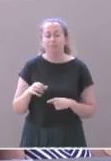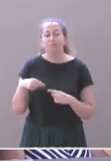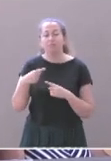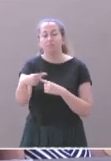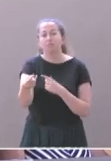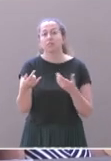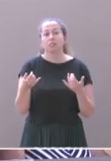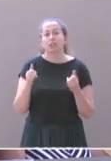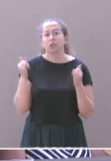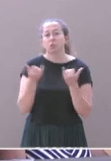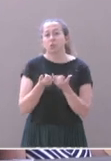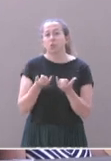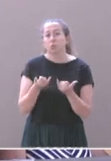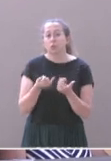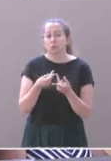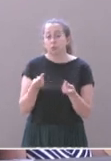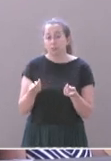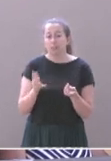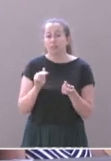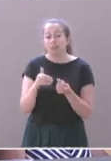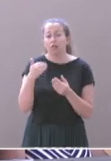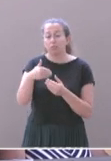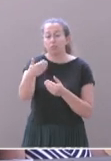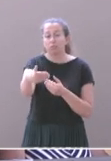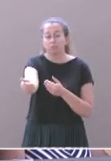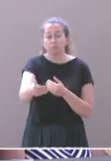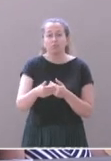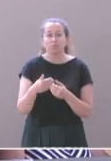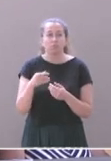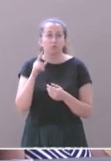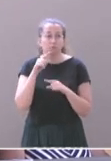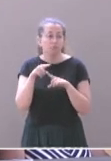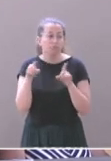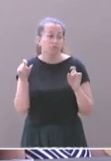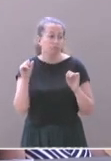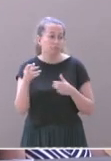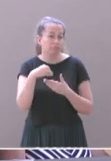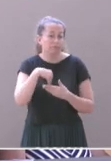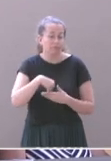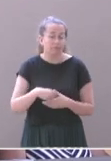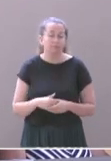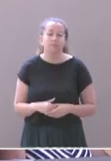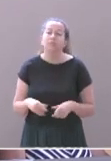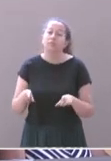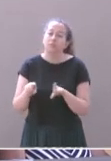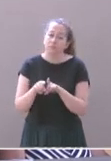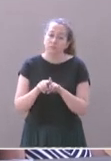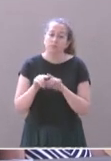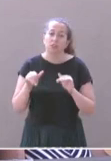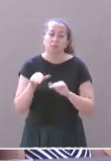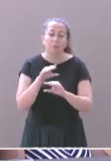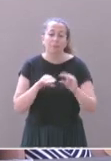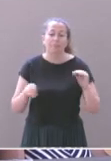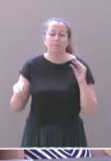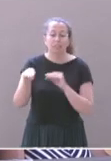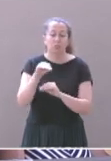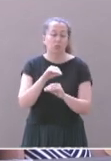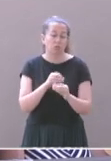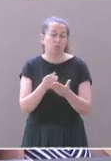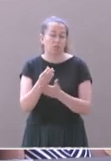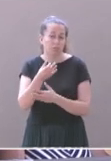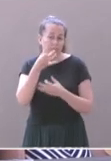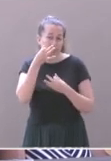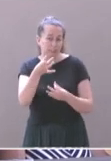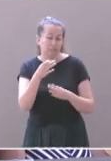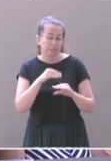nécessaires pour que tout le monde puisse préciser. Je signale enfin de manière finale que cet aménagement a été le résultat d'ateliers